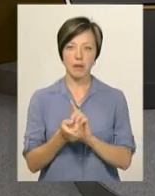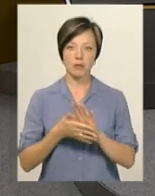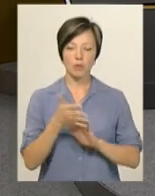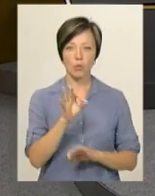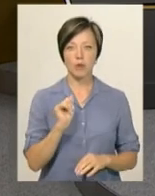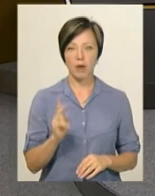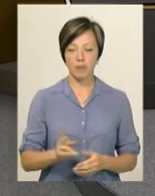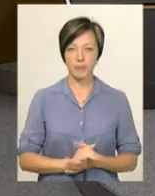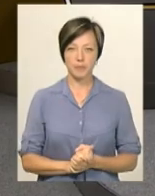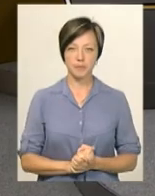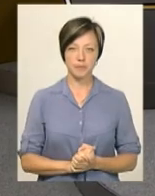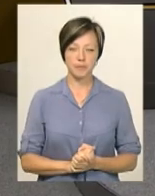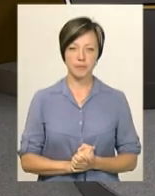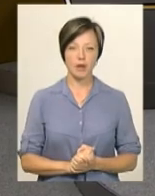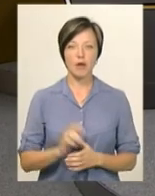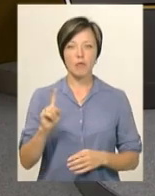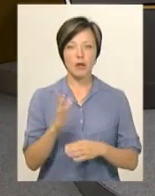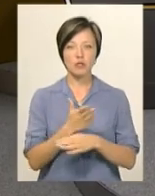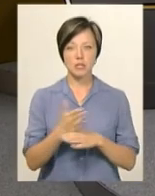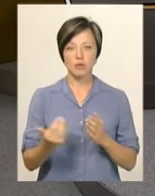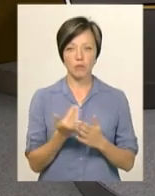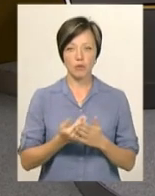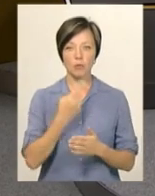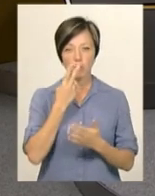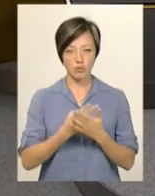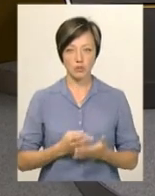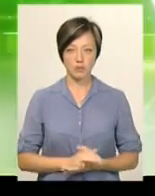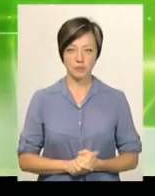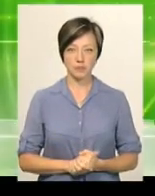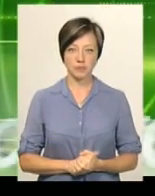мову Ольга Рибак. У першій частині випуску ви почуєте.